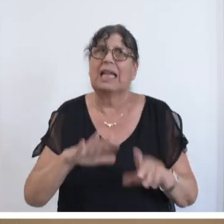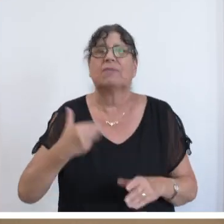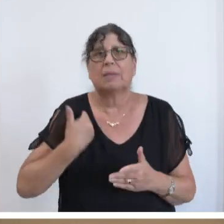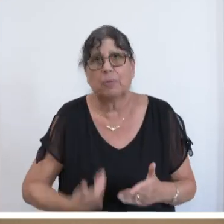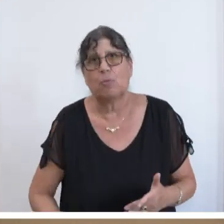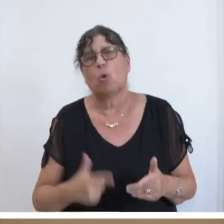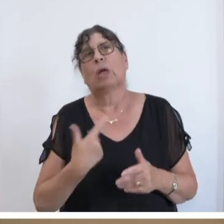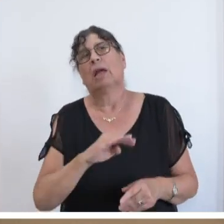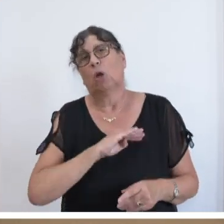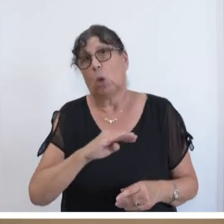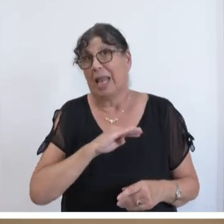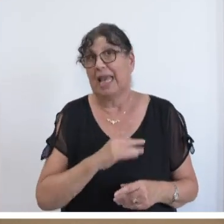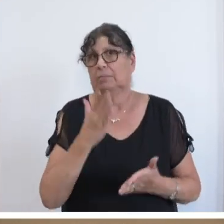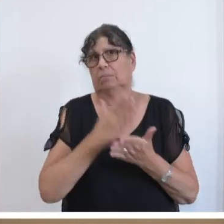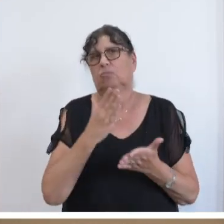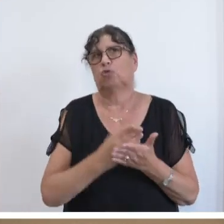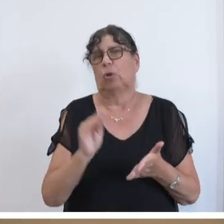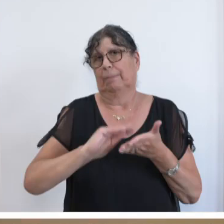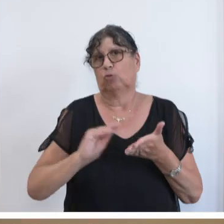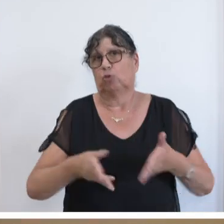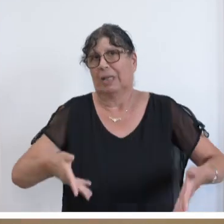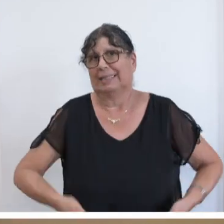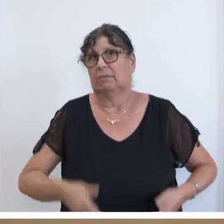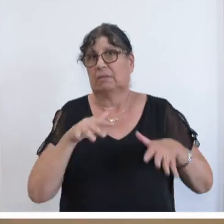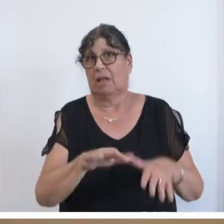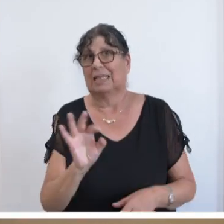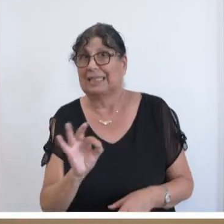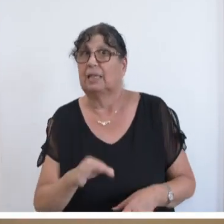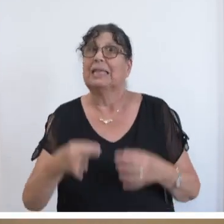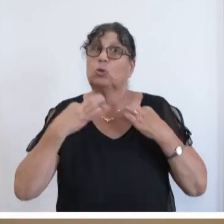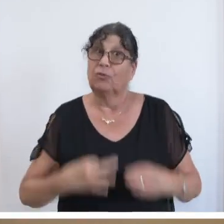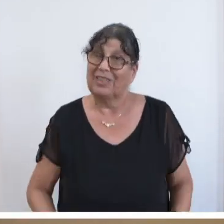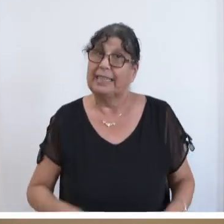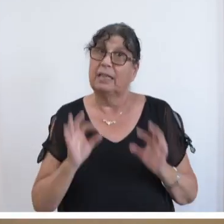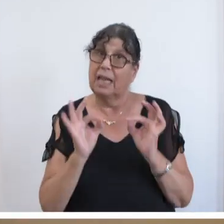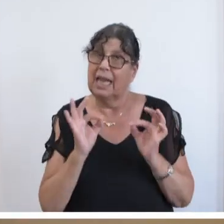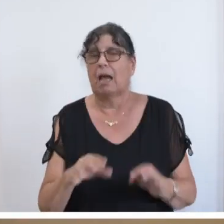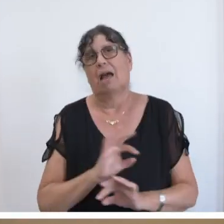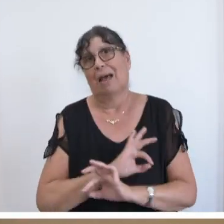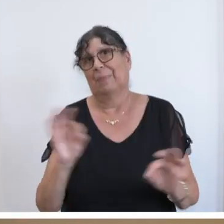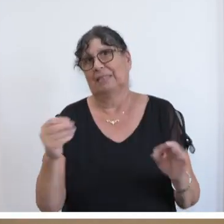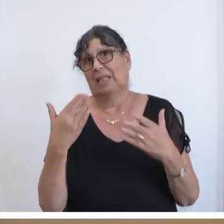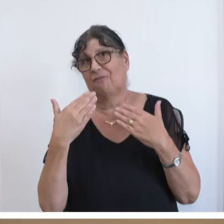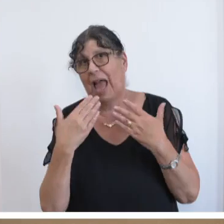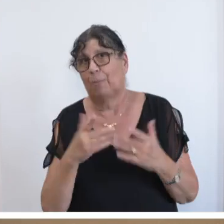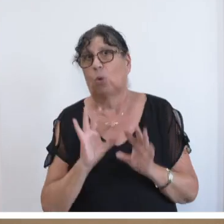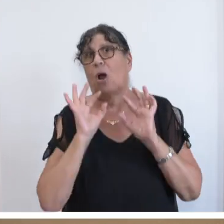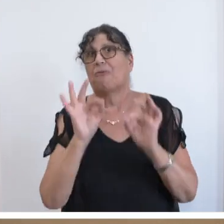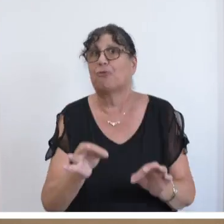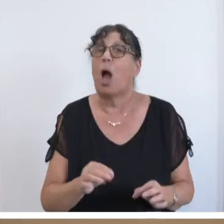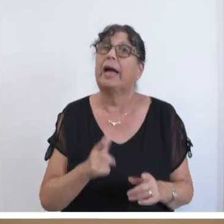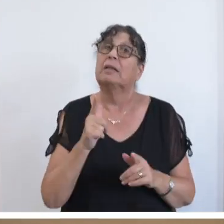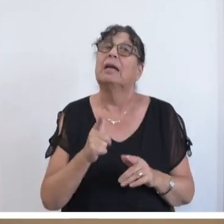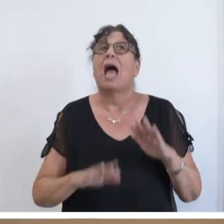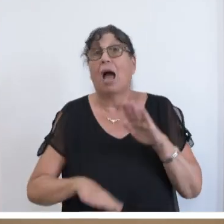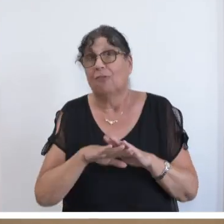Kolleginnen und Kollegen, die bereits im Schuldienst sind. Denn zufriedene Lehrer sind nämlich die besten Werbebotschafter für einen eigentlich sehr